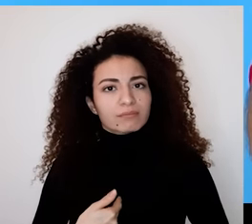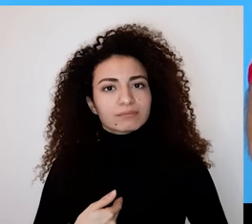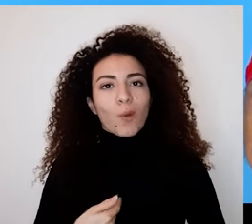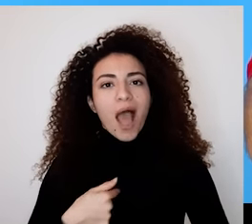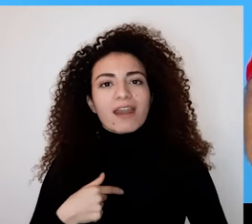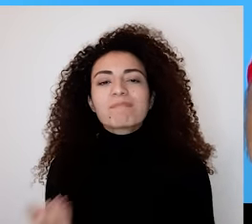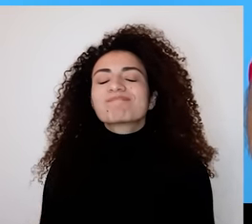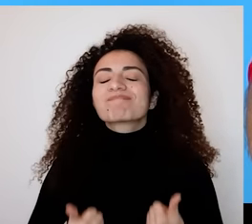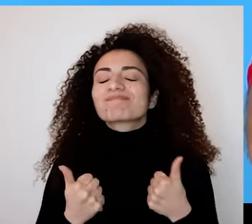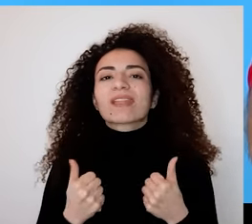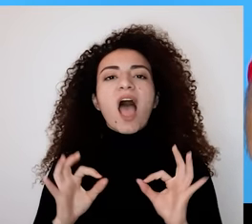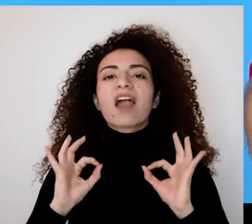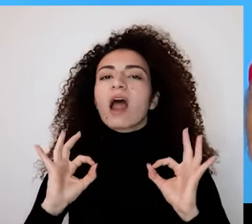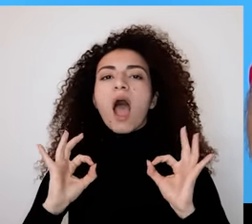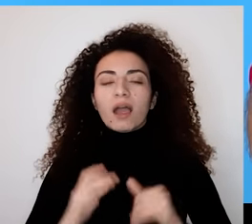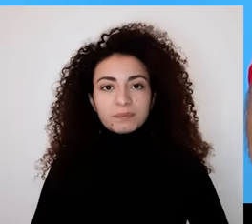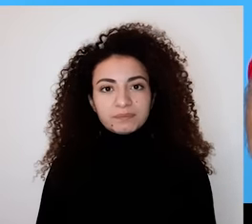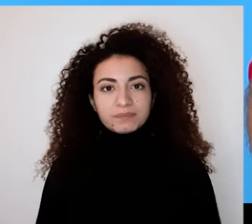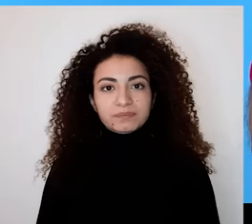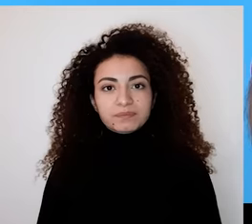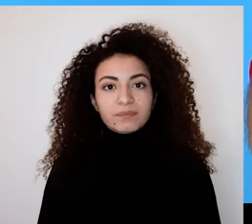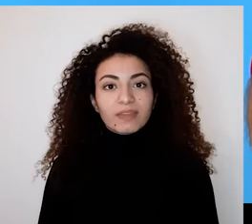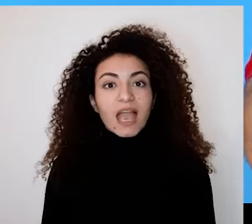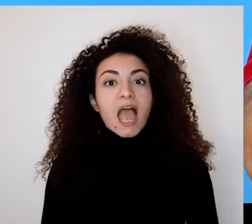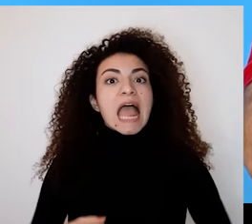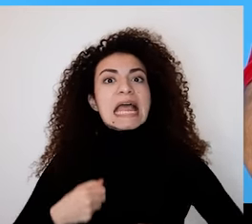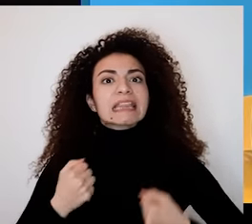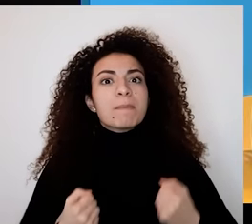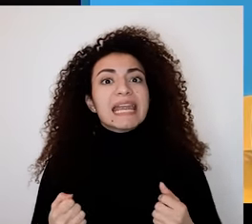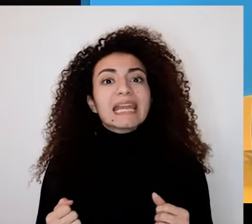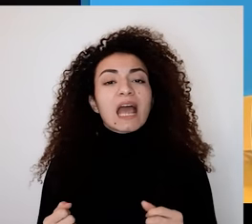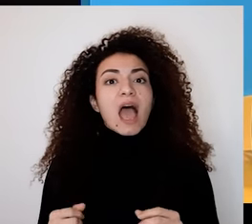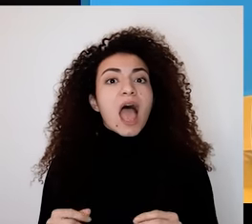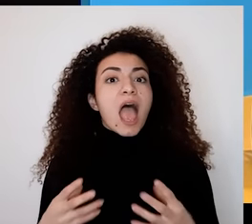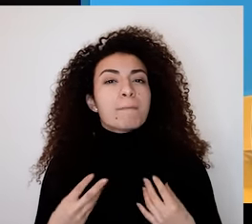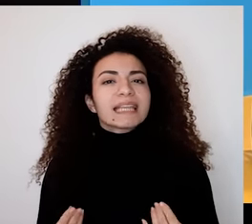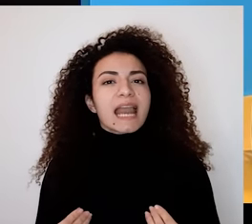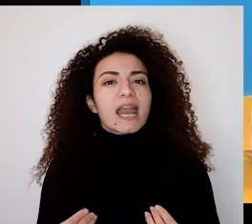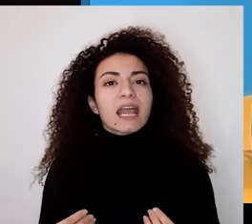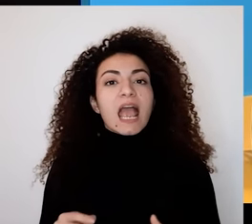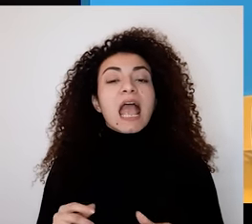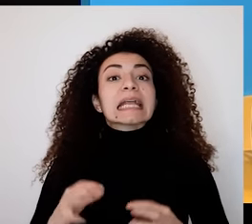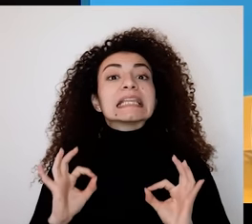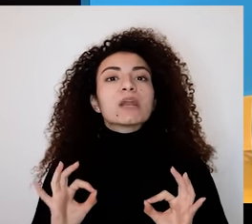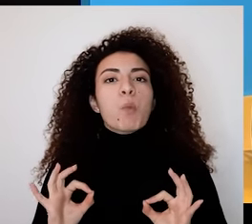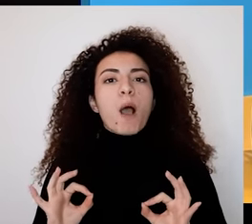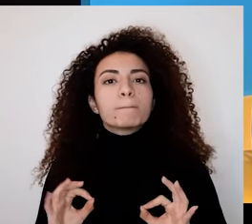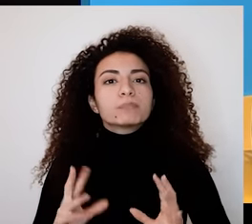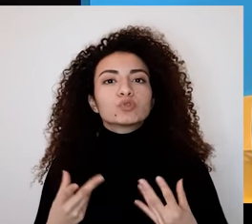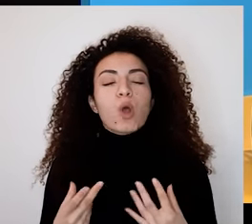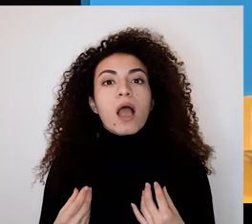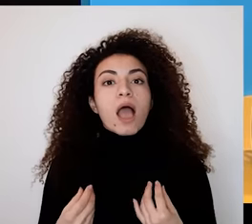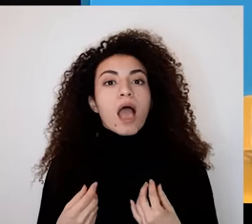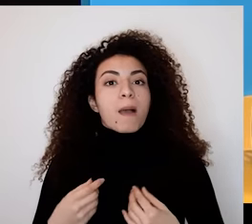أما عن موقف الإمتنين وممارسته فهو متعدد الجوارب هو شعور إيجابة ونقطة قوة وفضيلة